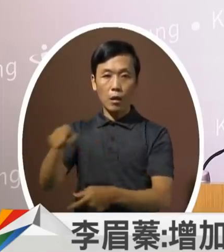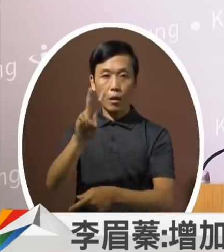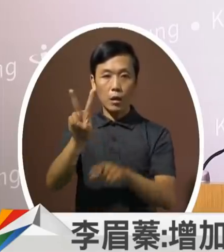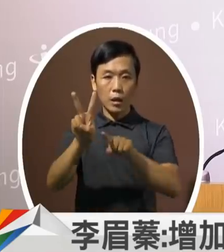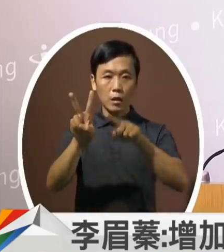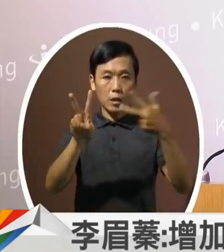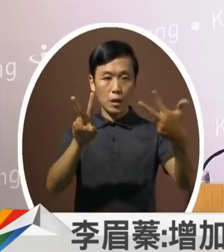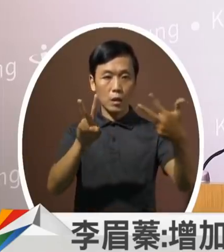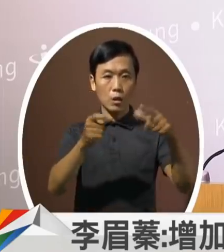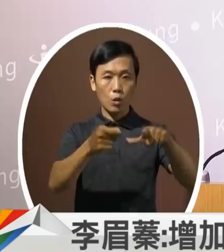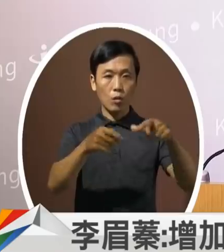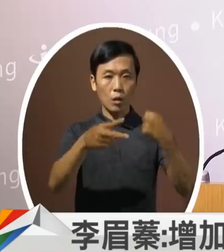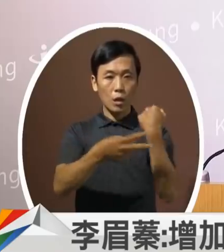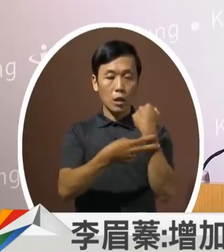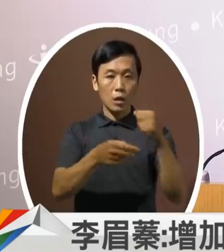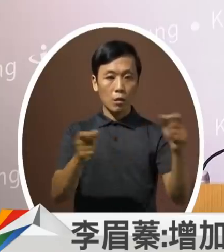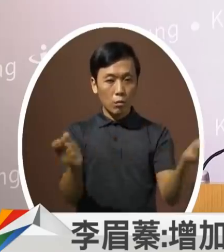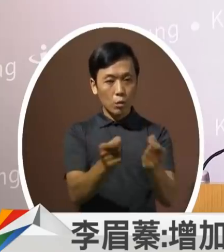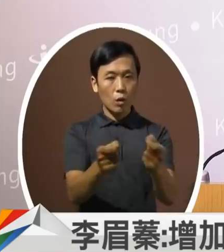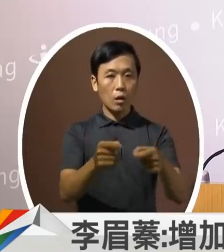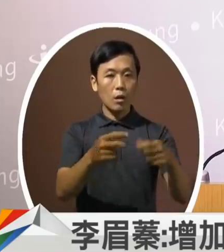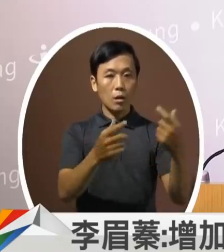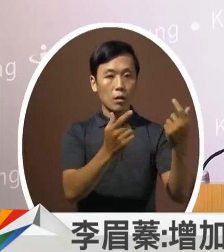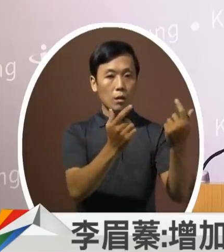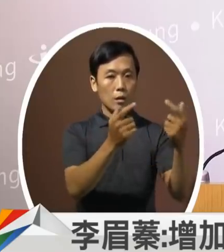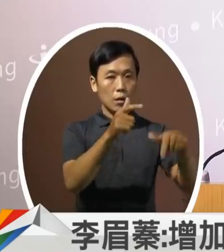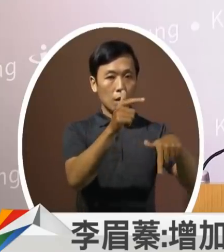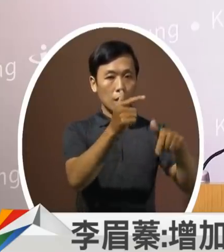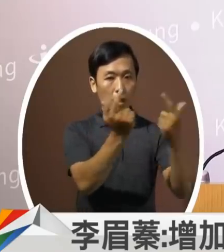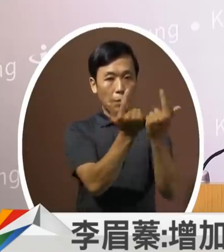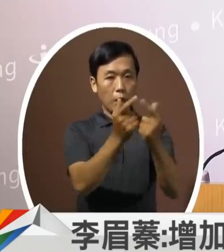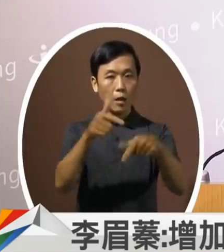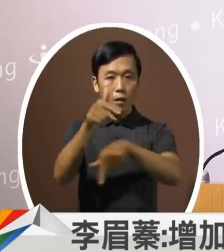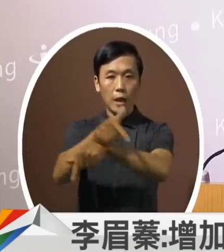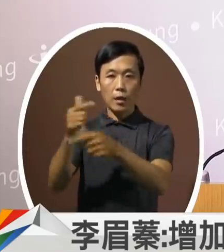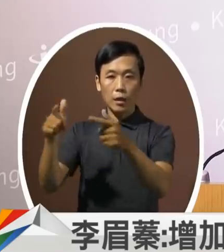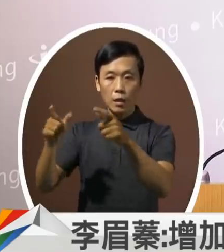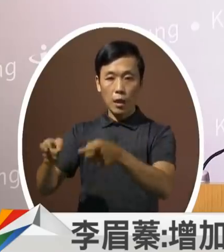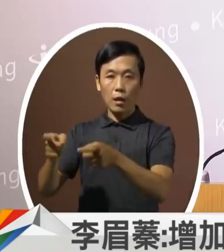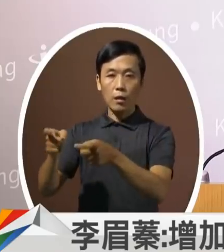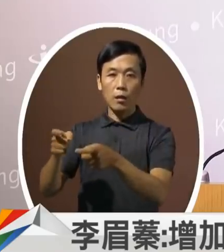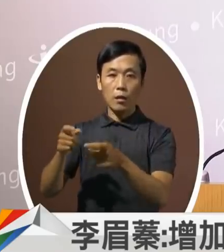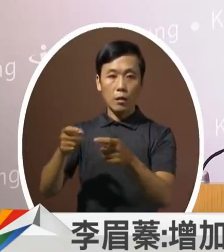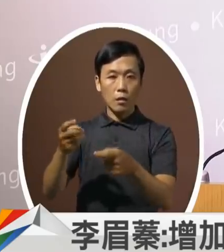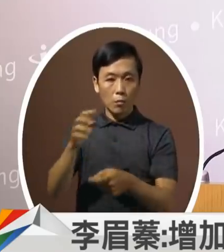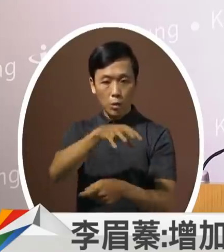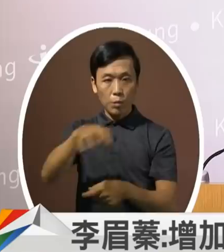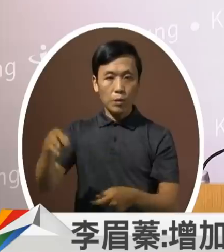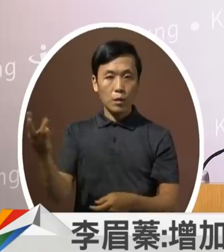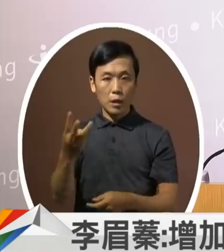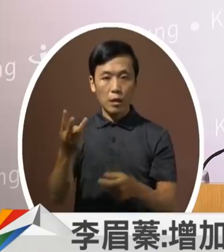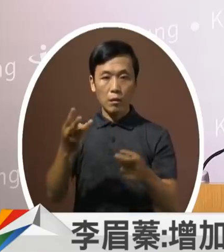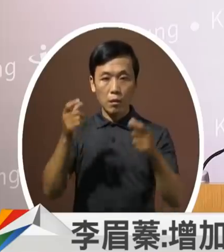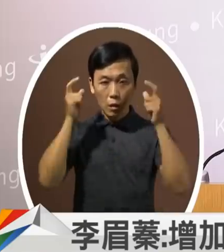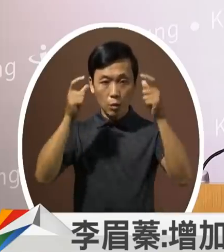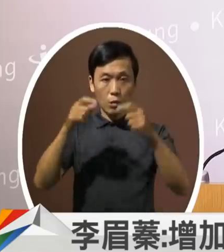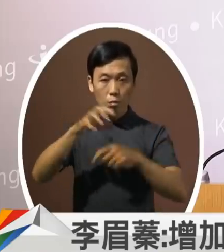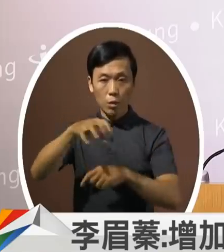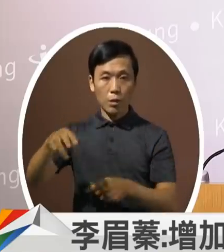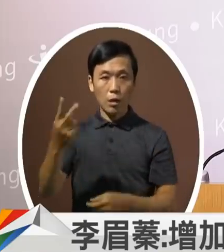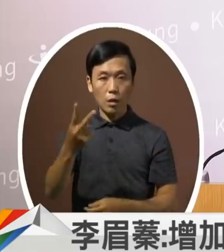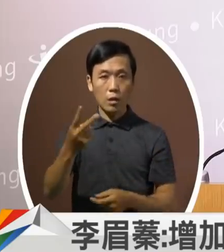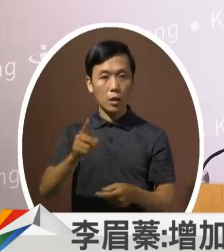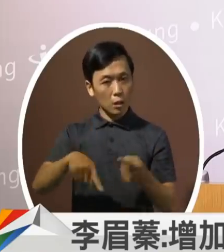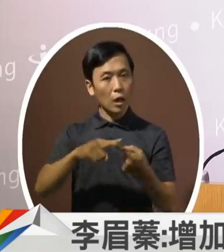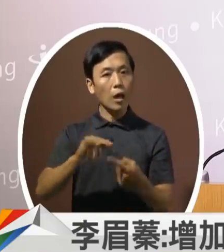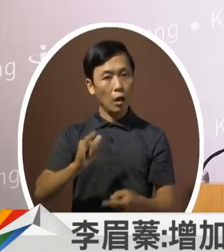短短的距离就可以设南港台北板桥三站高雄设两站应该不过分吧明知道